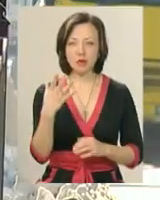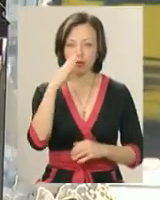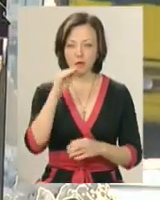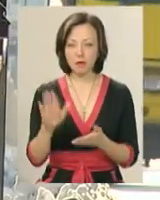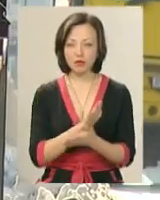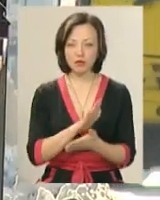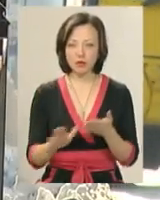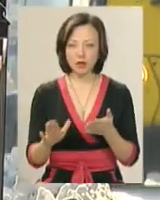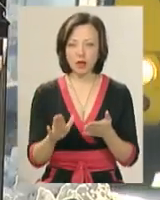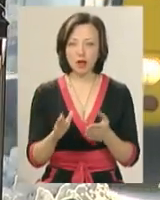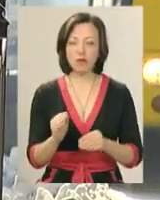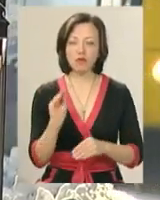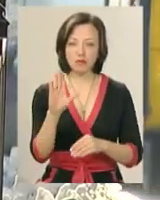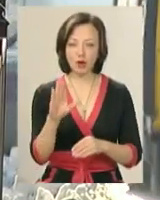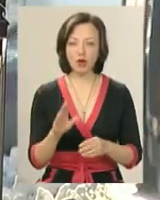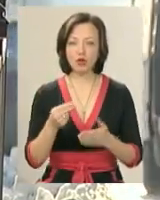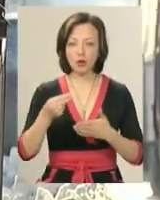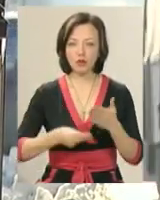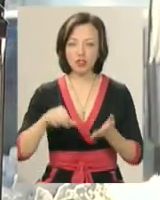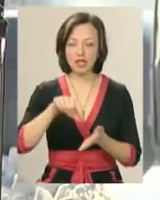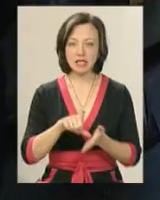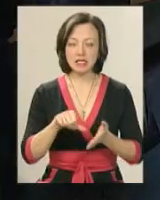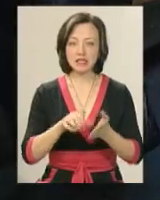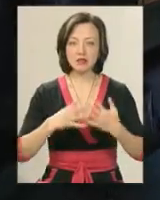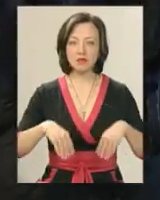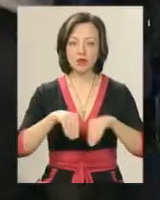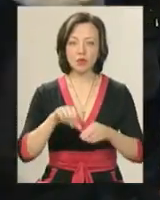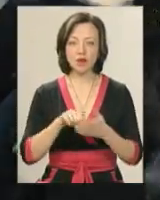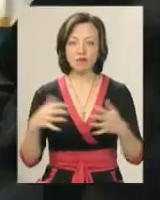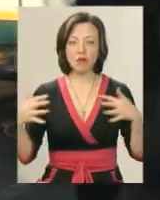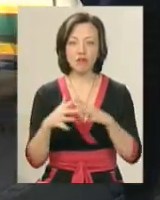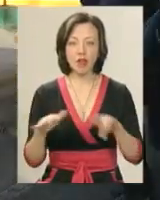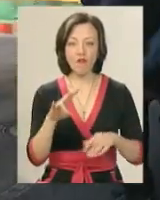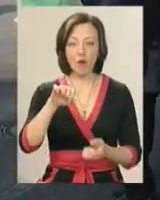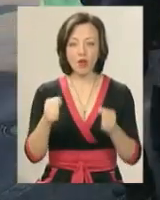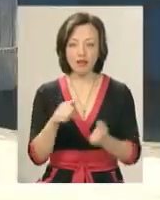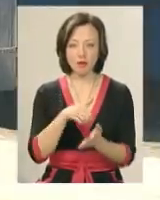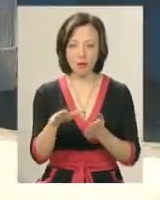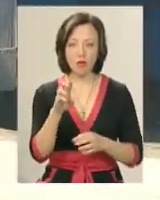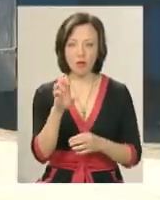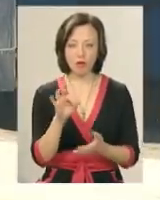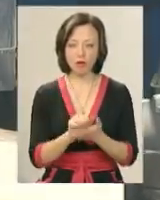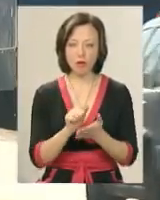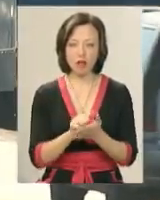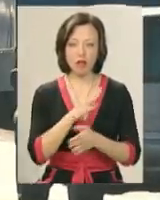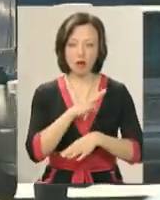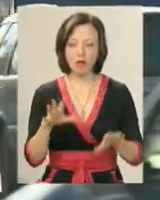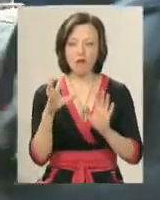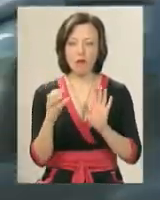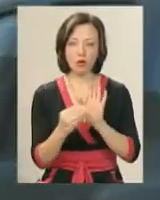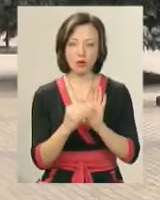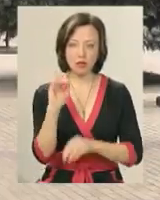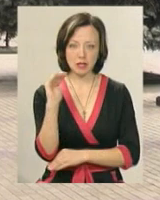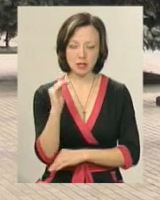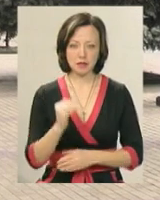безкоштовно, пред'явивши довідку про те, що є членом сім'ї учасника бойових дій. Але водій їй відмовив, бо в документі не було фото дитини.